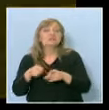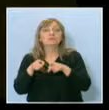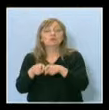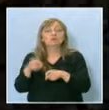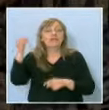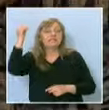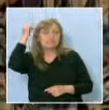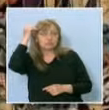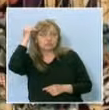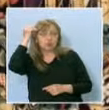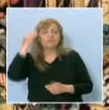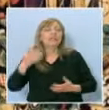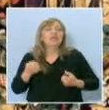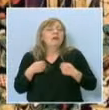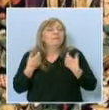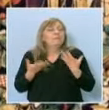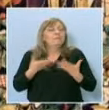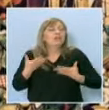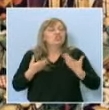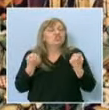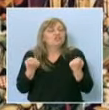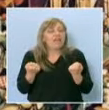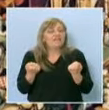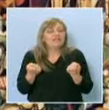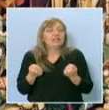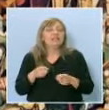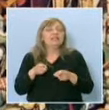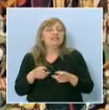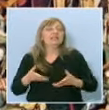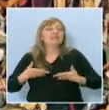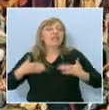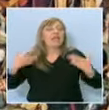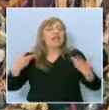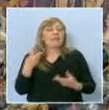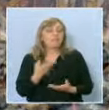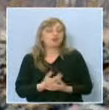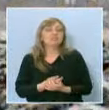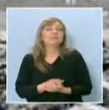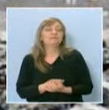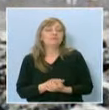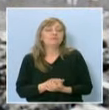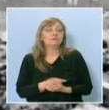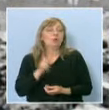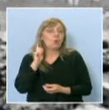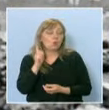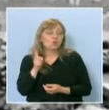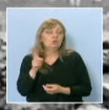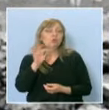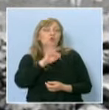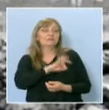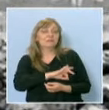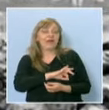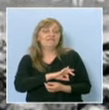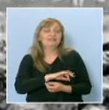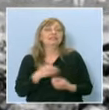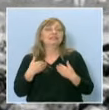техните спомени, до техните преживявания и най-вече до техните емоции, които успяват